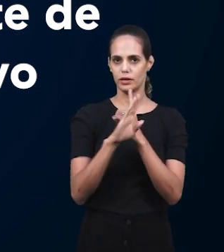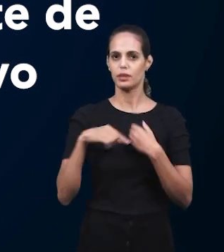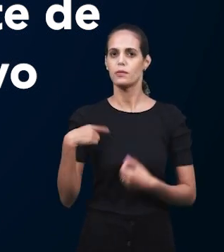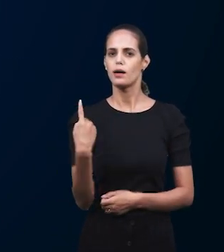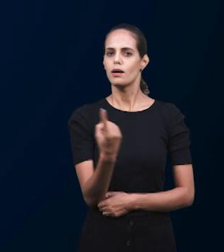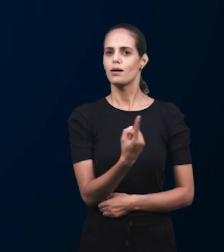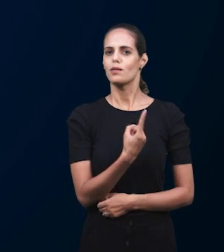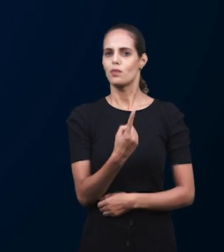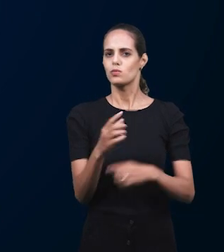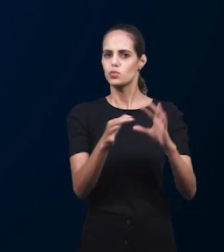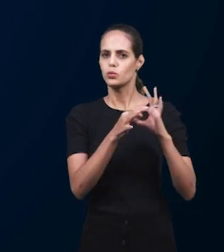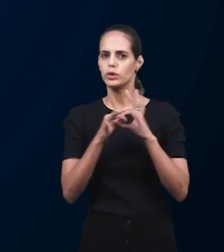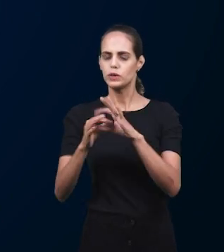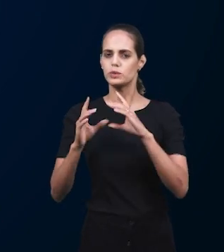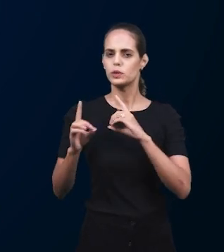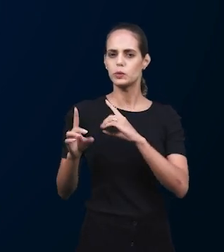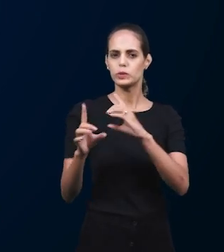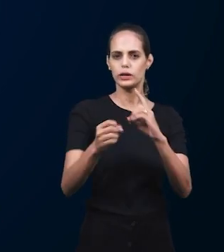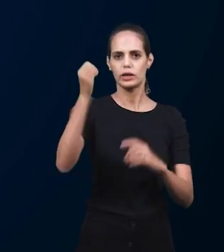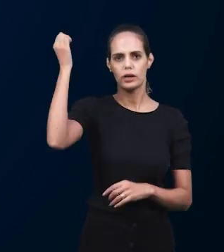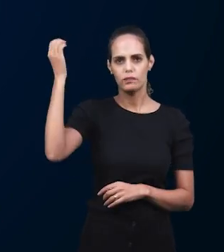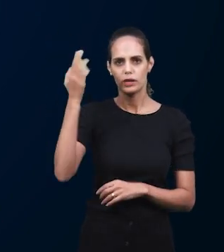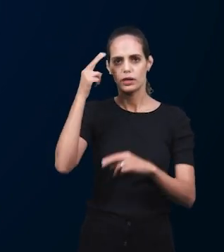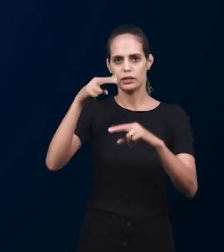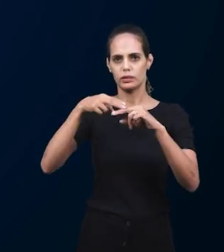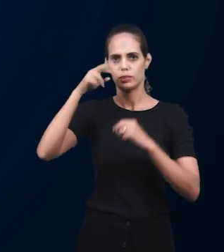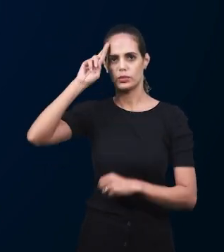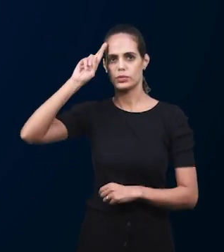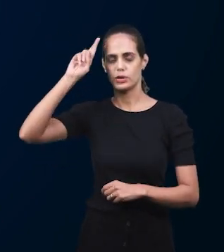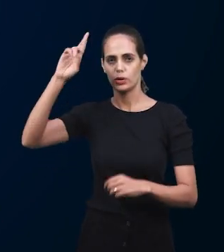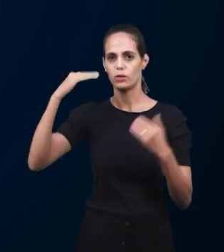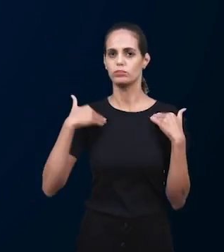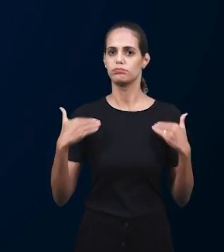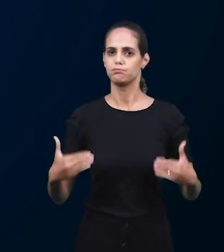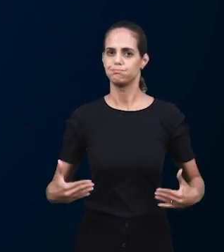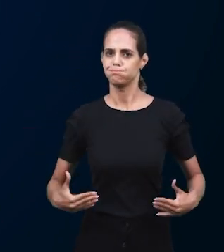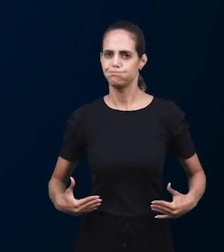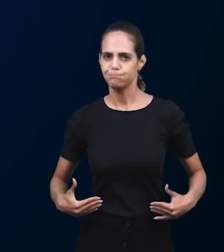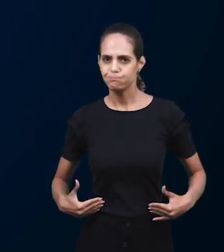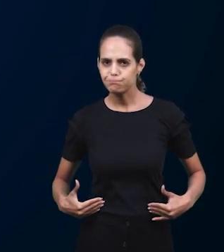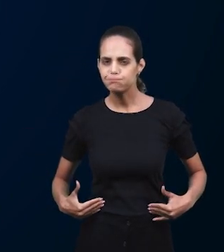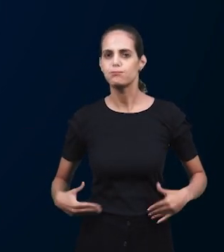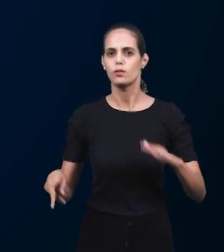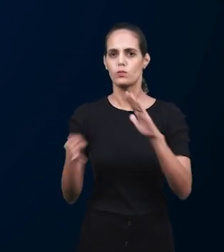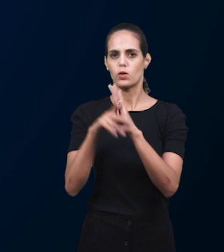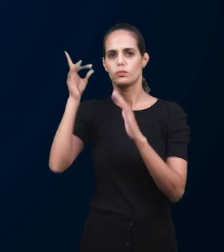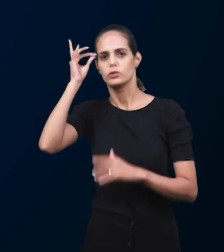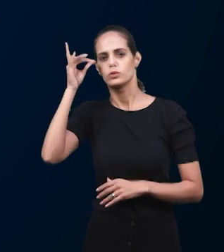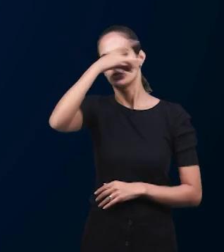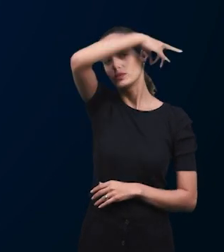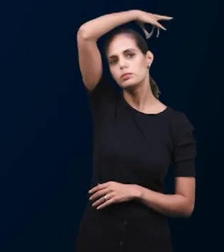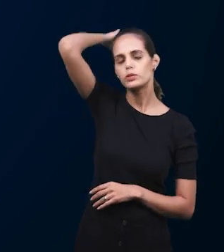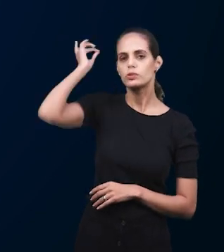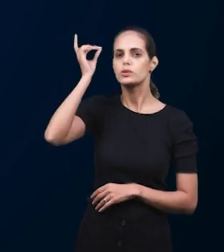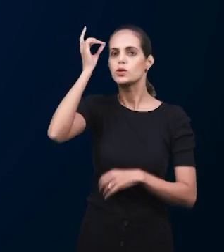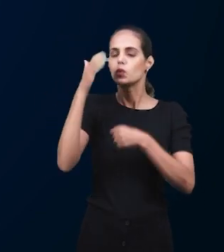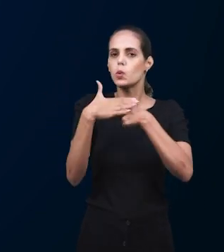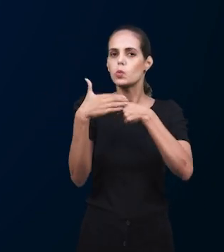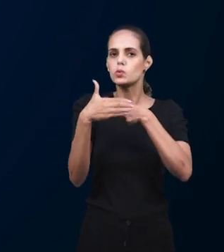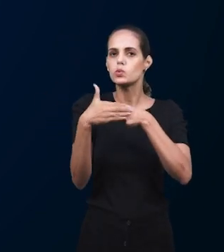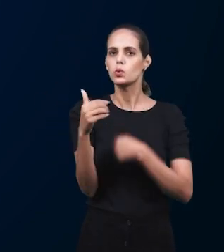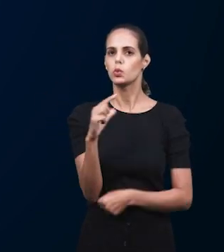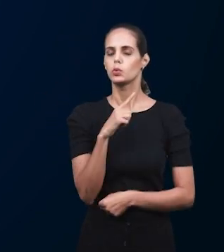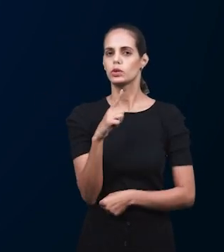потому что мы объединены одной доктрины, и если мы находимся в теле, то мы получаем утешение от одного Духа, и через